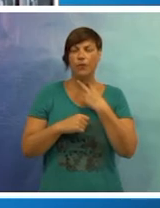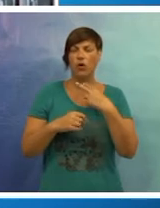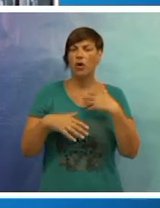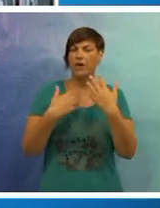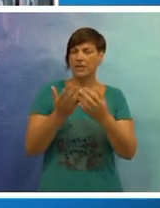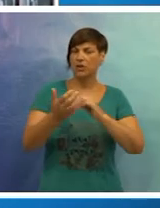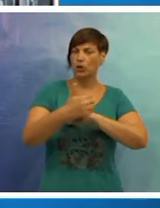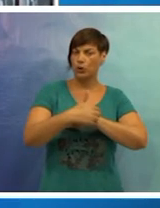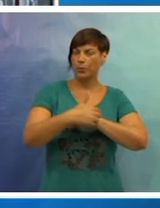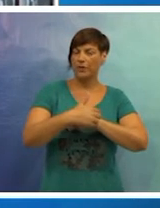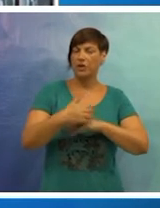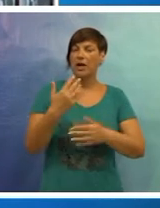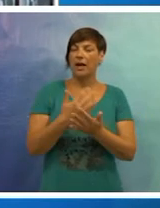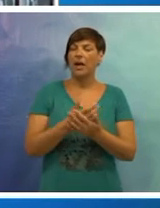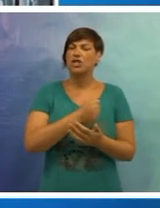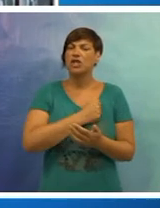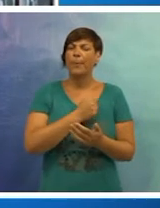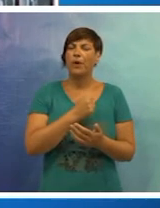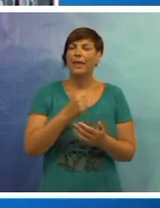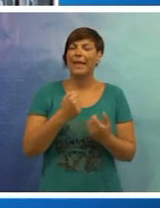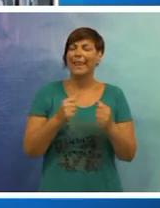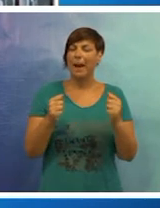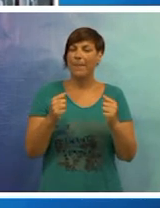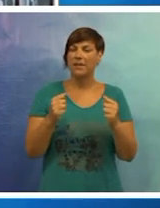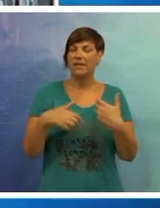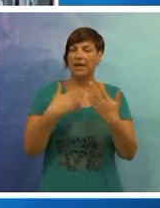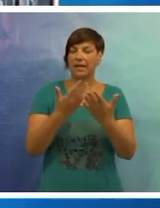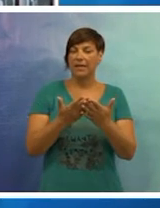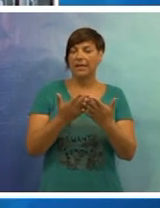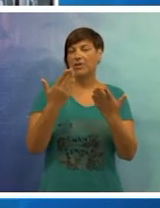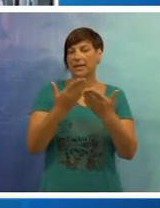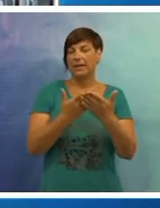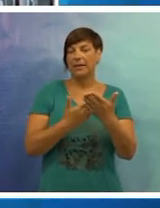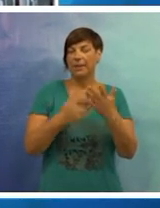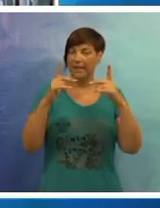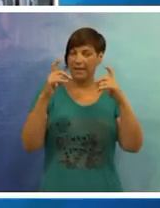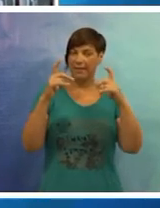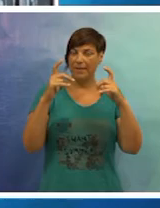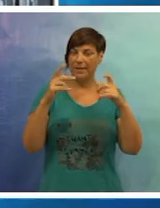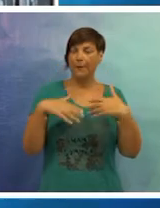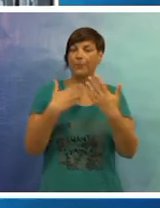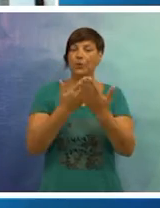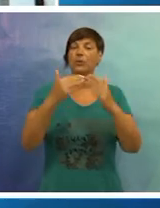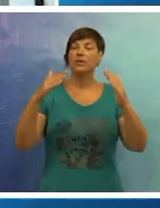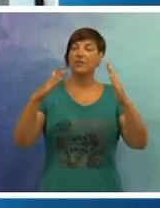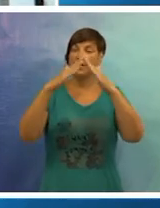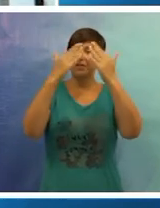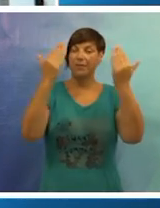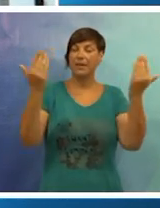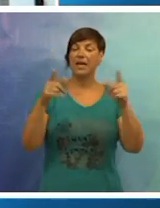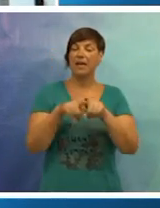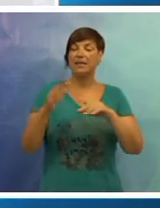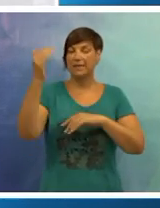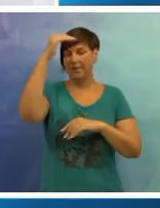Vukovarskog, ovdje do Dubrovačko, kao reporteri Slobodnoj Dalmacije, tako da je ta tematika zastupnjena fotografija. U tvrđavi